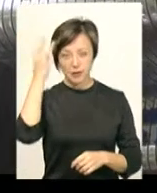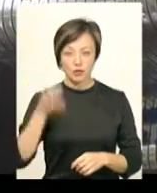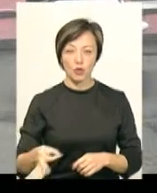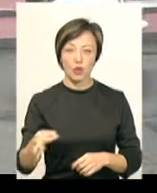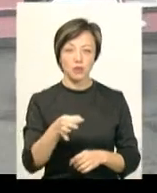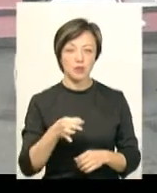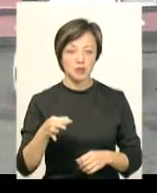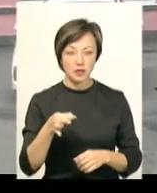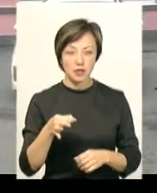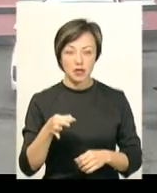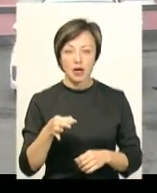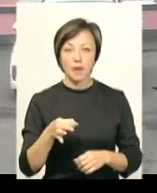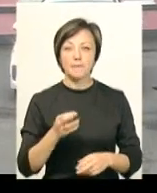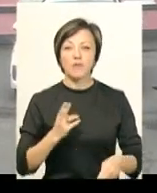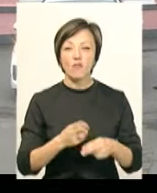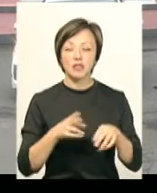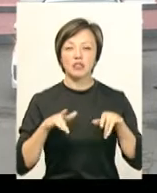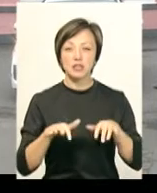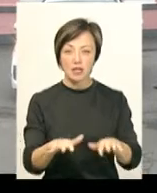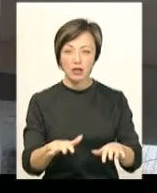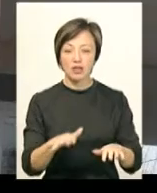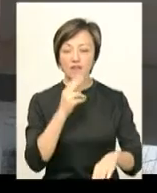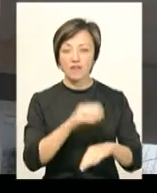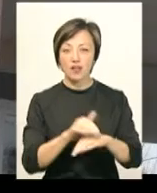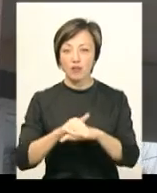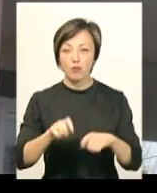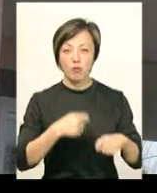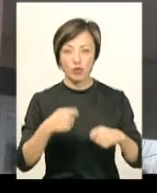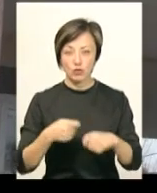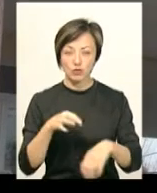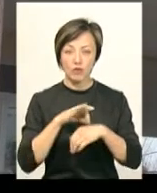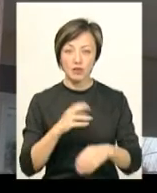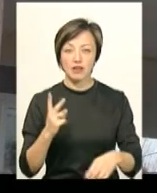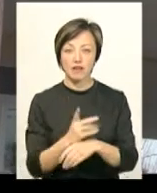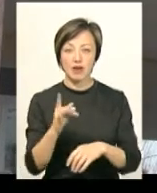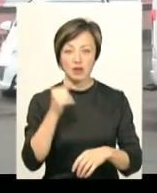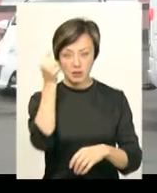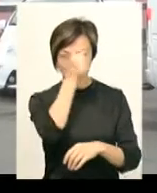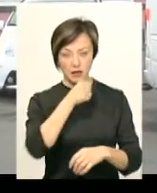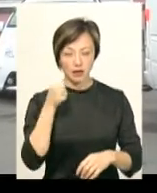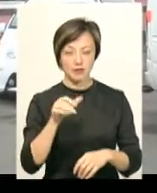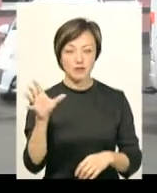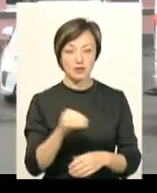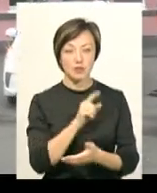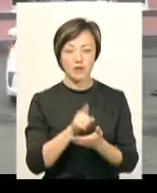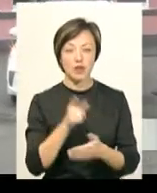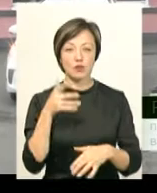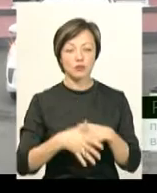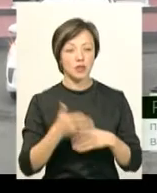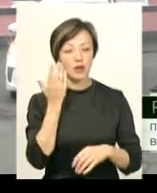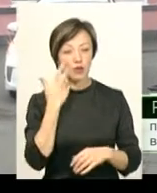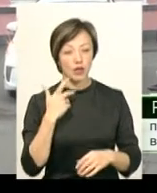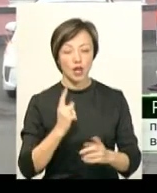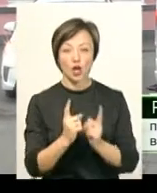області Романа Мартинюка, профілактичні заходи з виявлення правопорушників проводять двічі на рік. Усі повинні розуміти, що коли